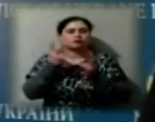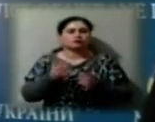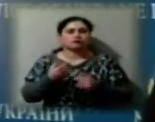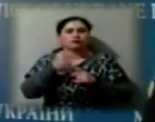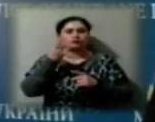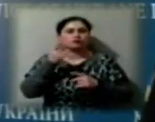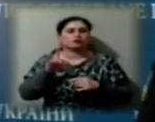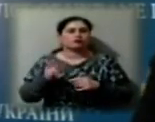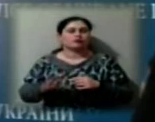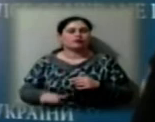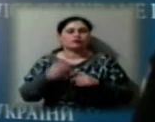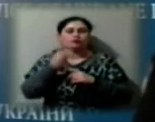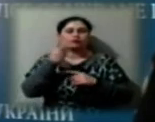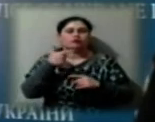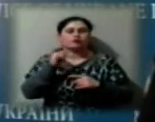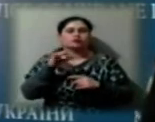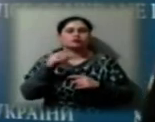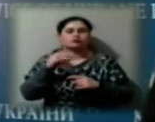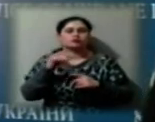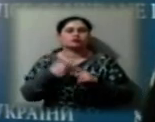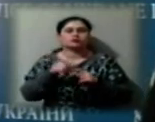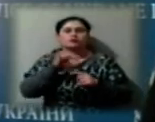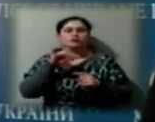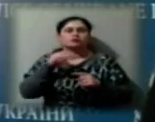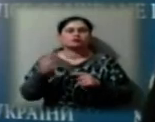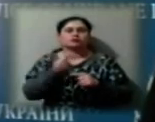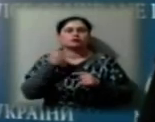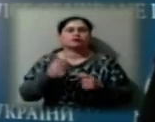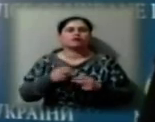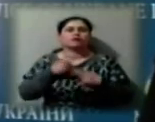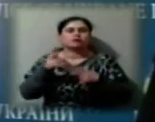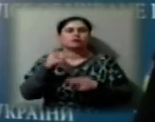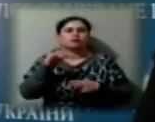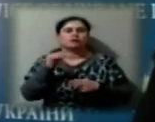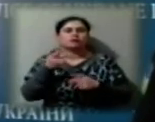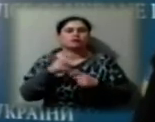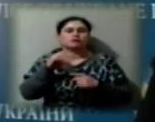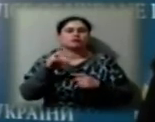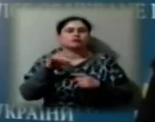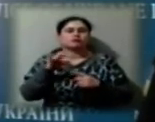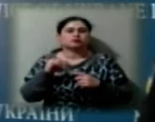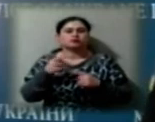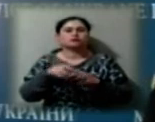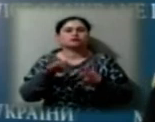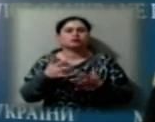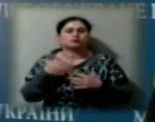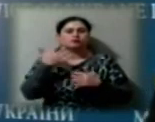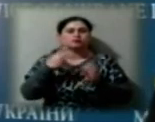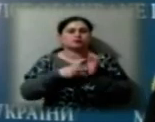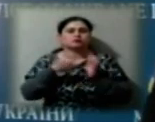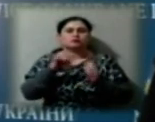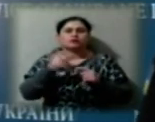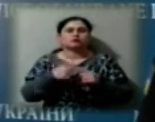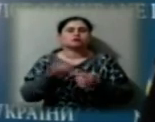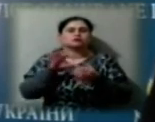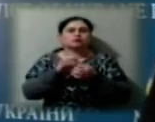троє з них госпіталізовано. Підрозділи області виїжджали на ліквідацію наслідки начальних ситуацій 57 раз, залучались 15 одиниць